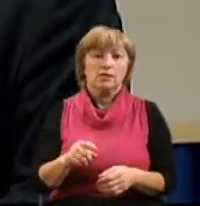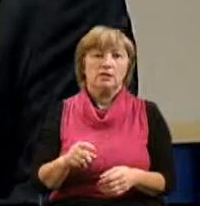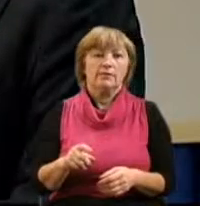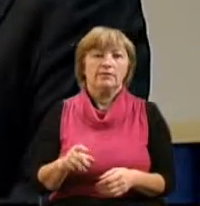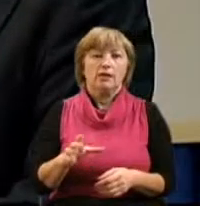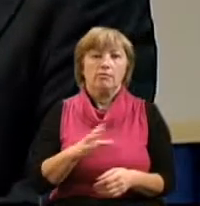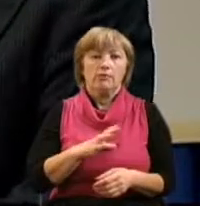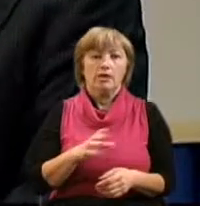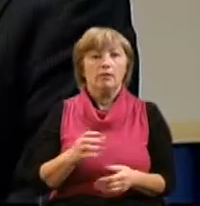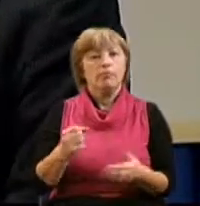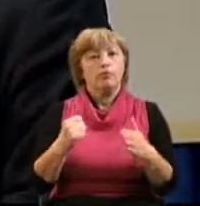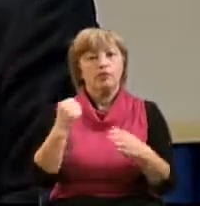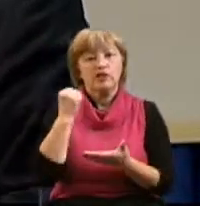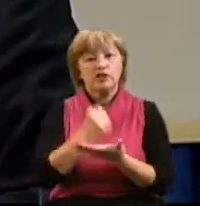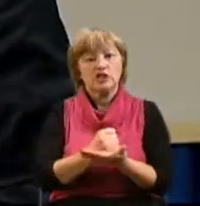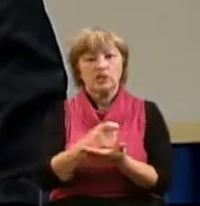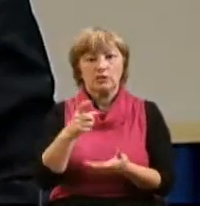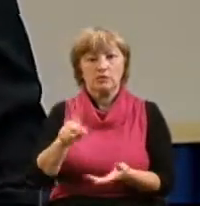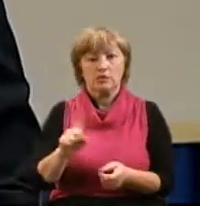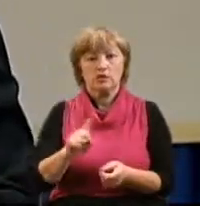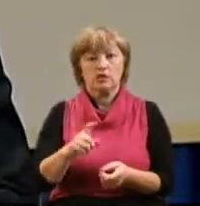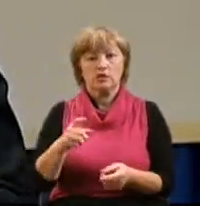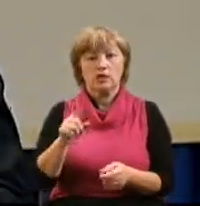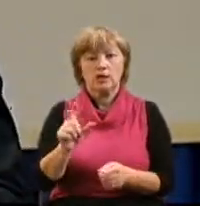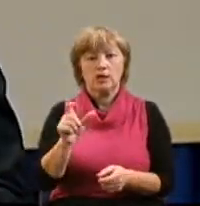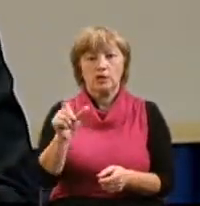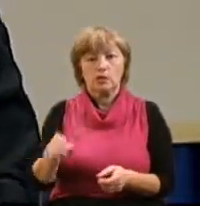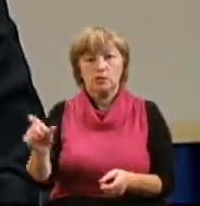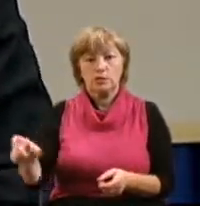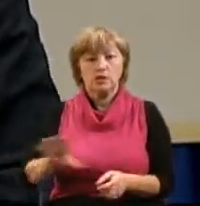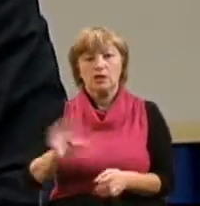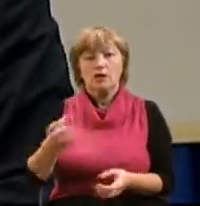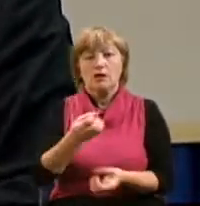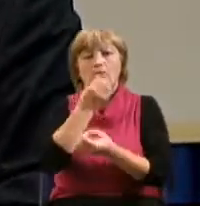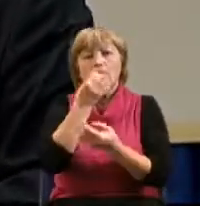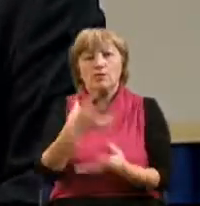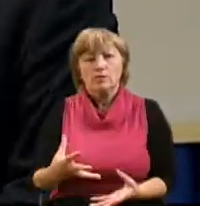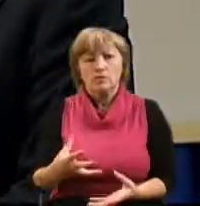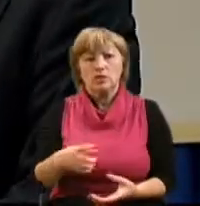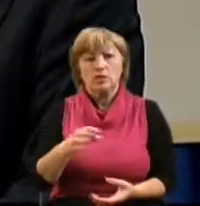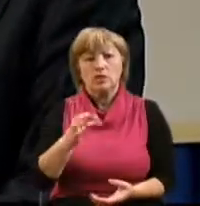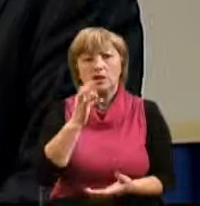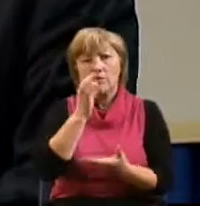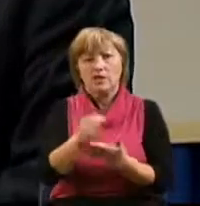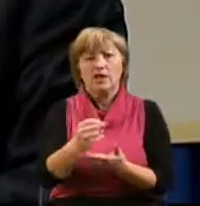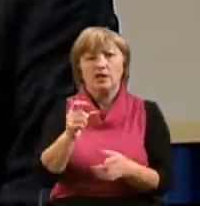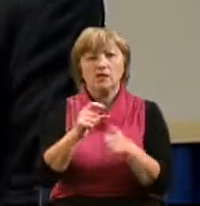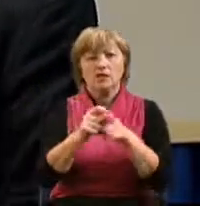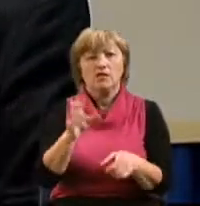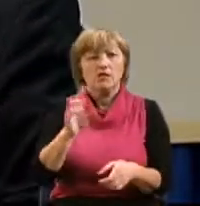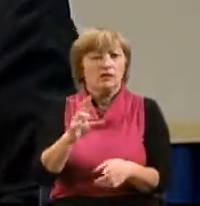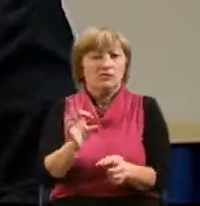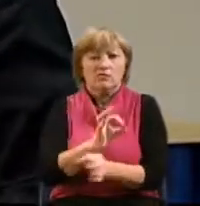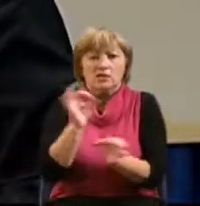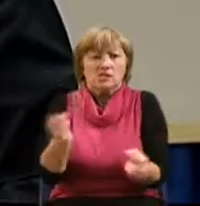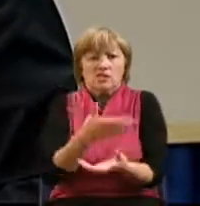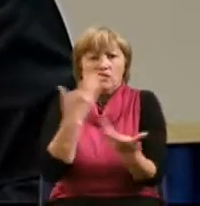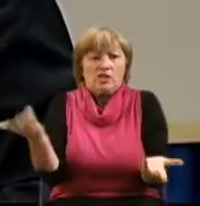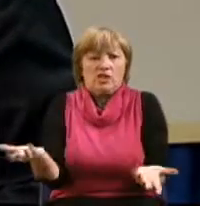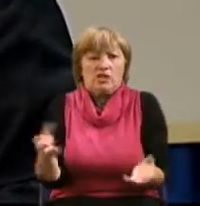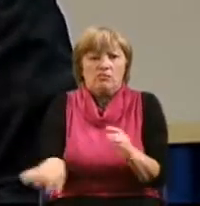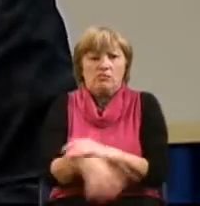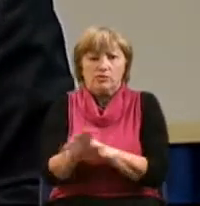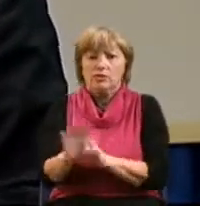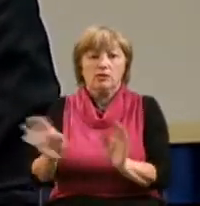знамением и подтверждением того, что эти люди, они не просто говорят слова, за которыми ничего не стоит,